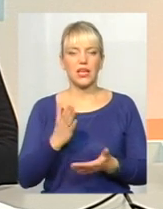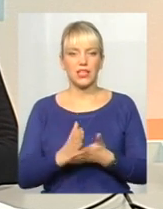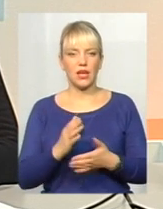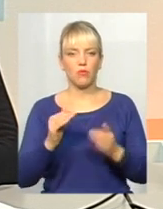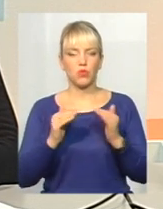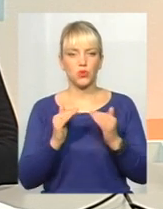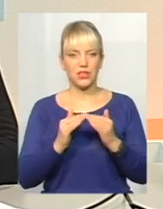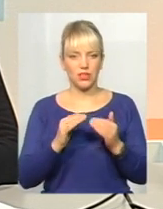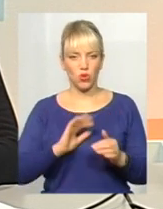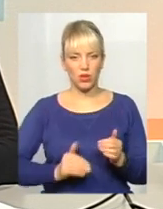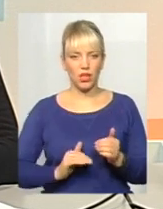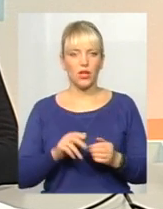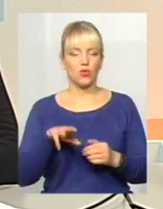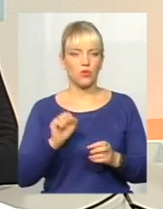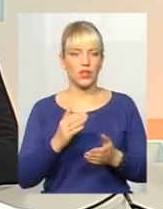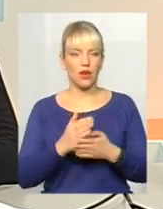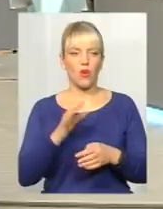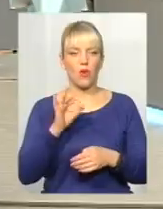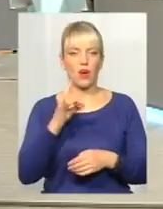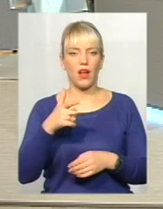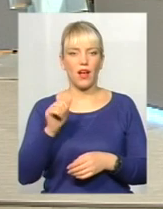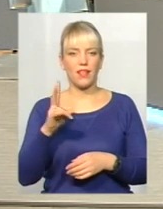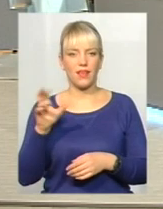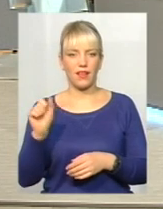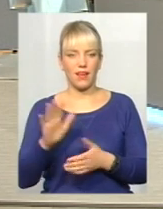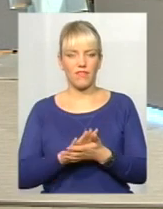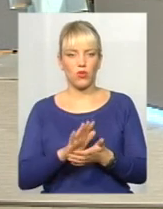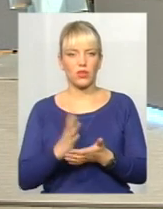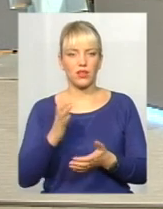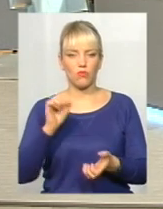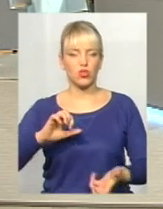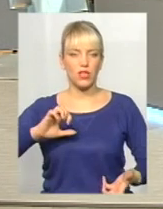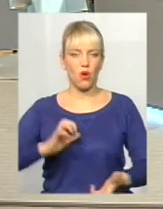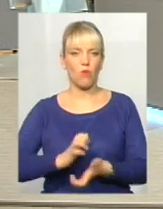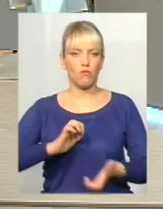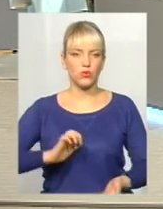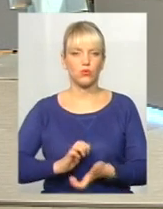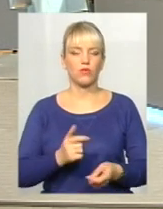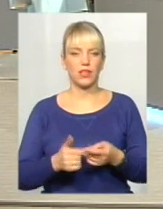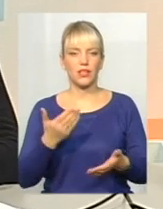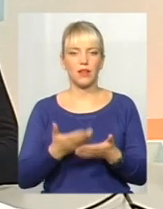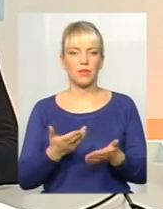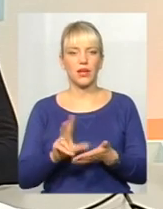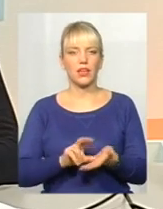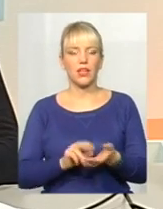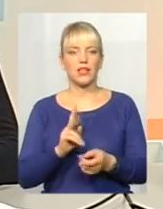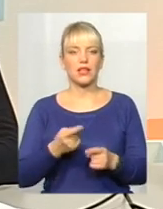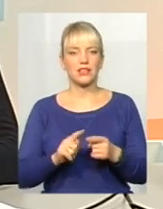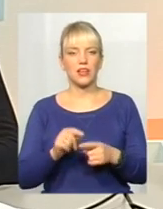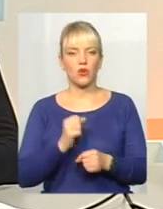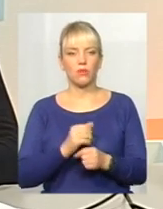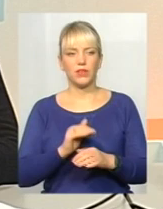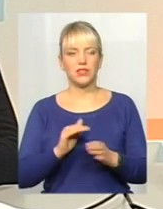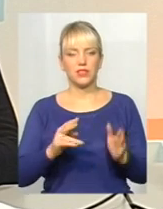тут можна ще й збирати органічні відходи, які можна компостувати. І тут я передаю до прикладу того, як це роблять діти. Елементарно,